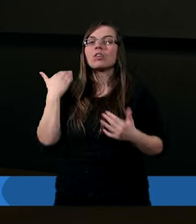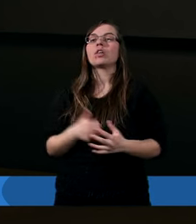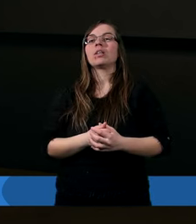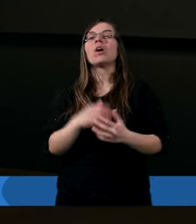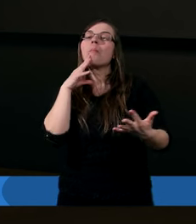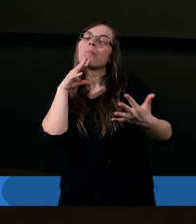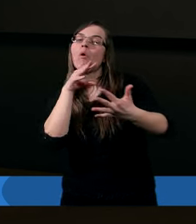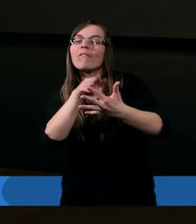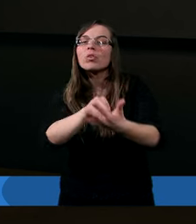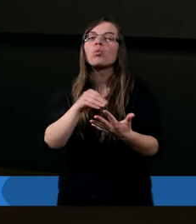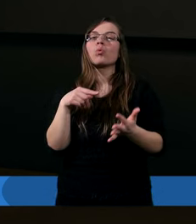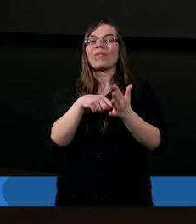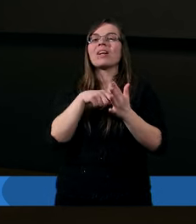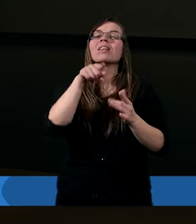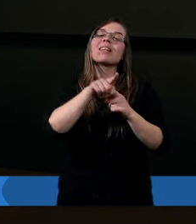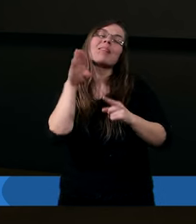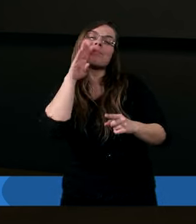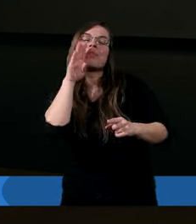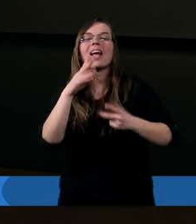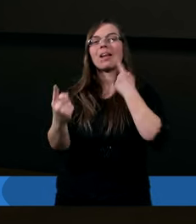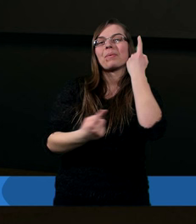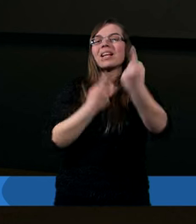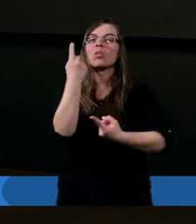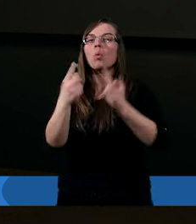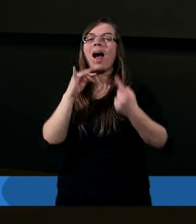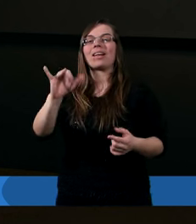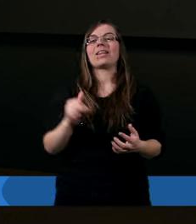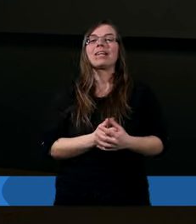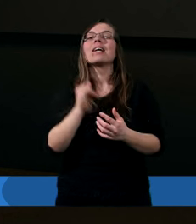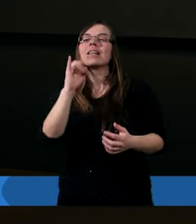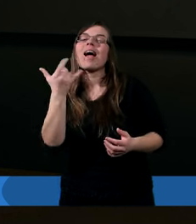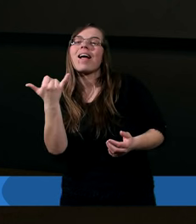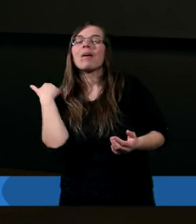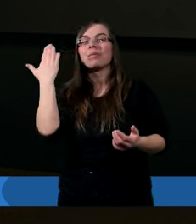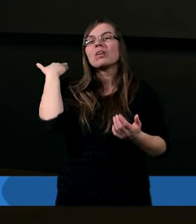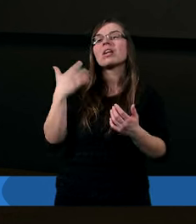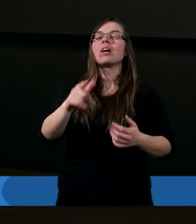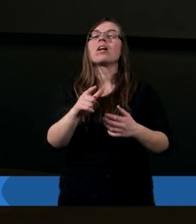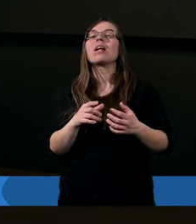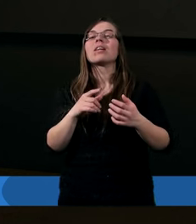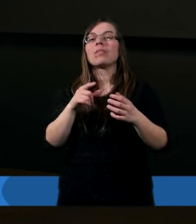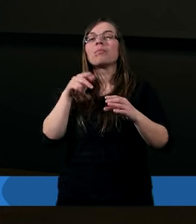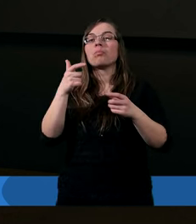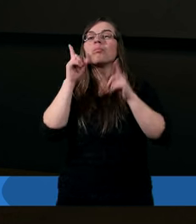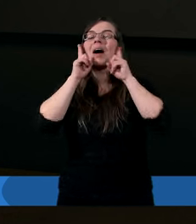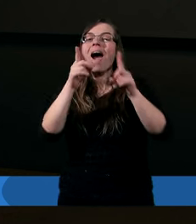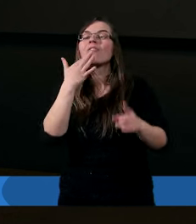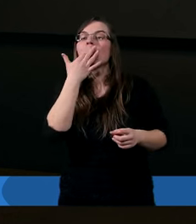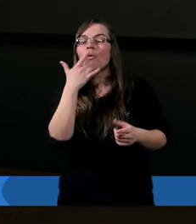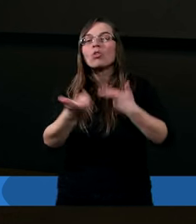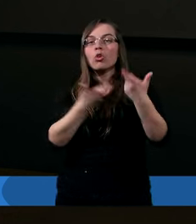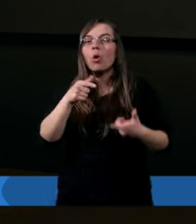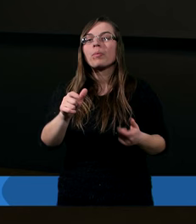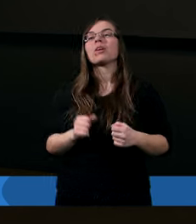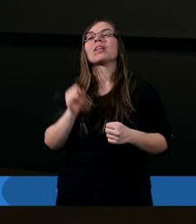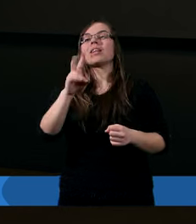powtórzenie takiej samej sytuacji? Tak jak wtedy zanegowano prawdomówność Boga,